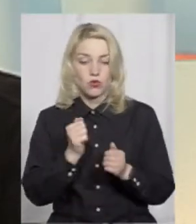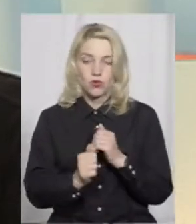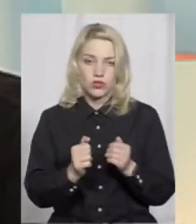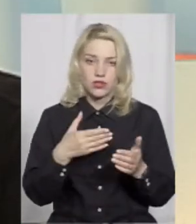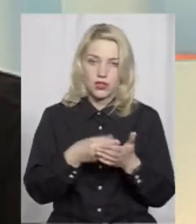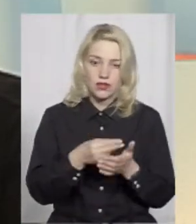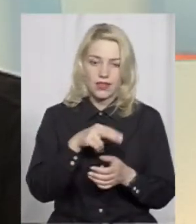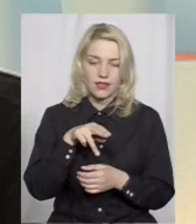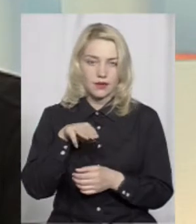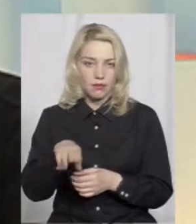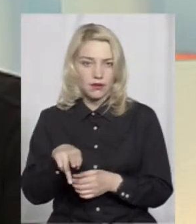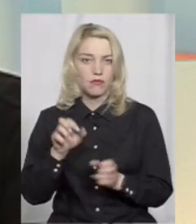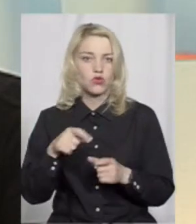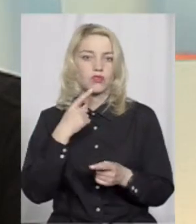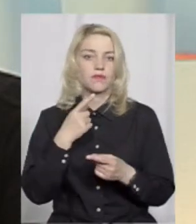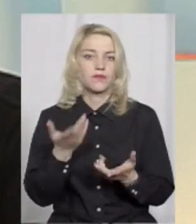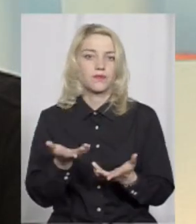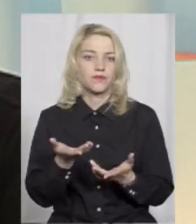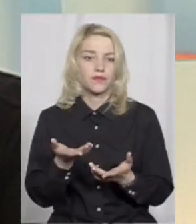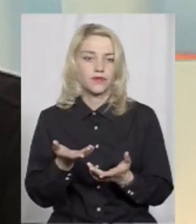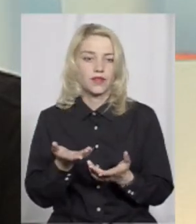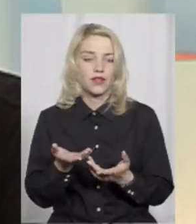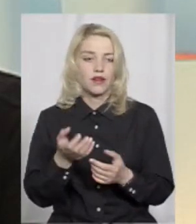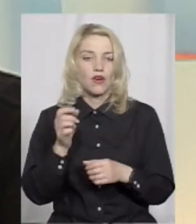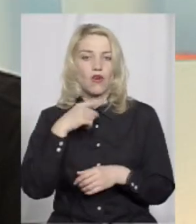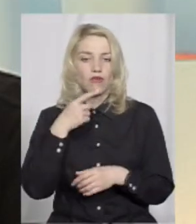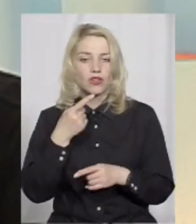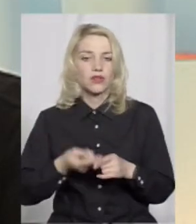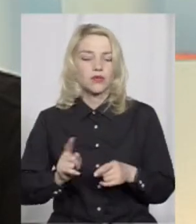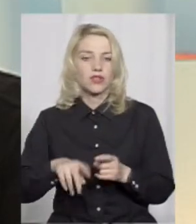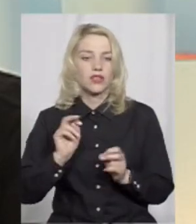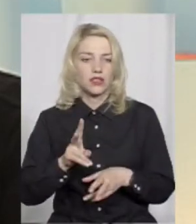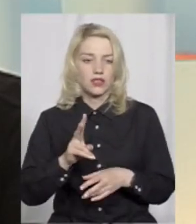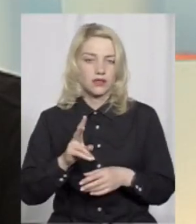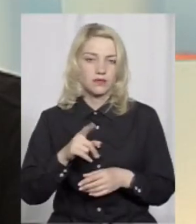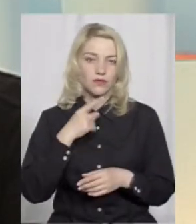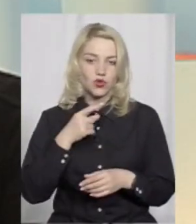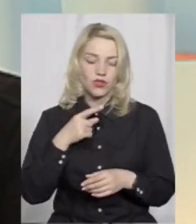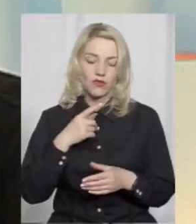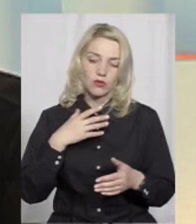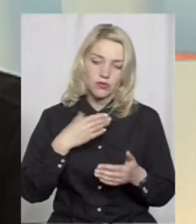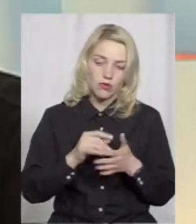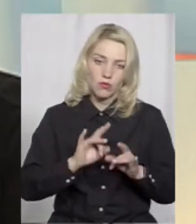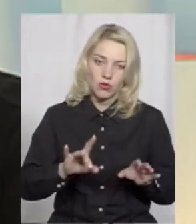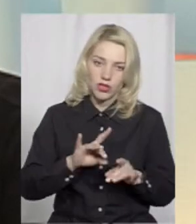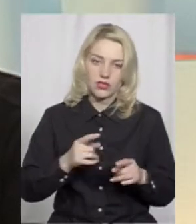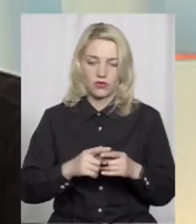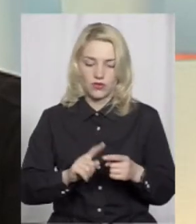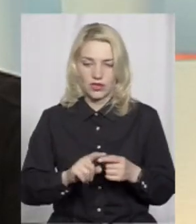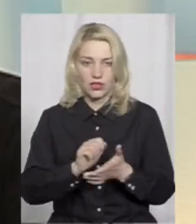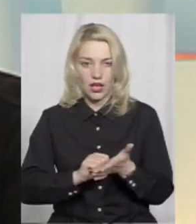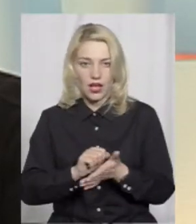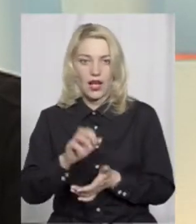по-своєму можна говорити про неї, по-своєму можна пояснювати це ДТП.